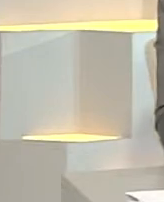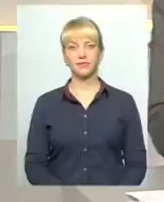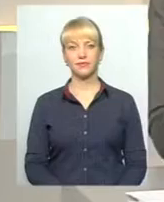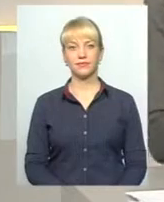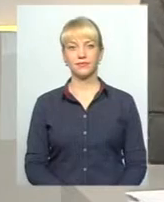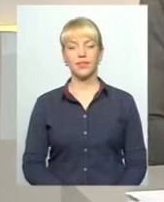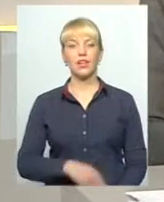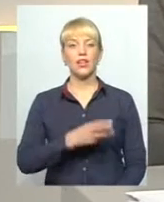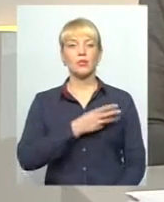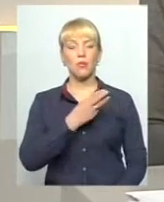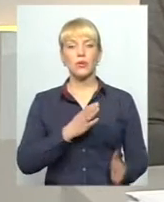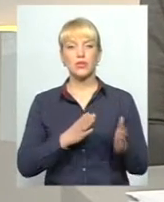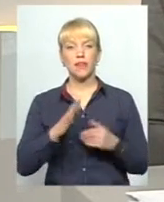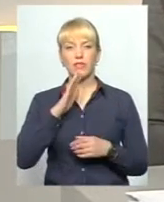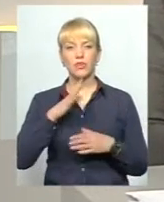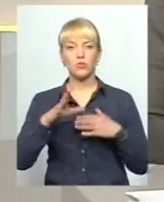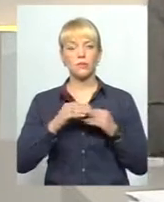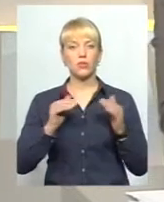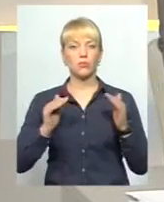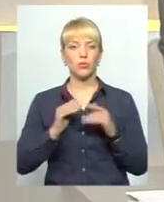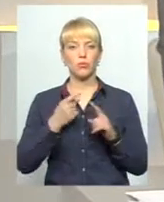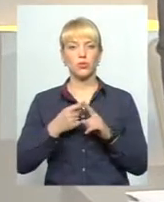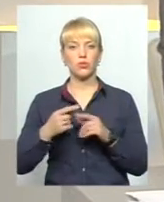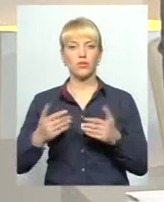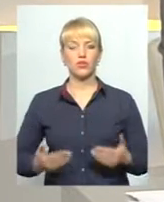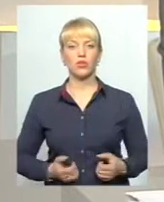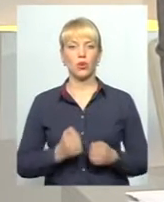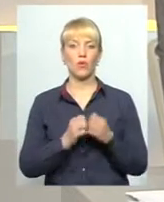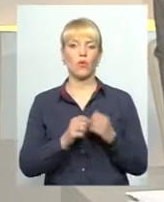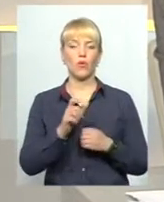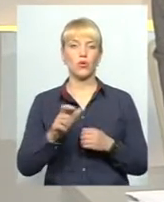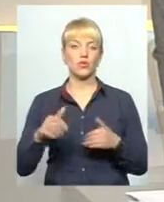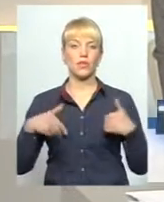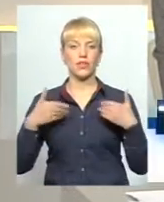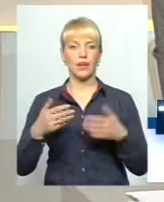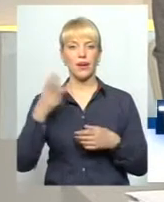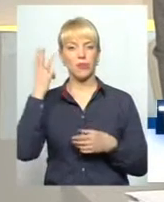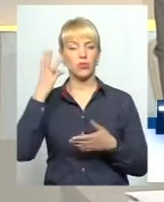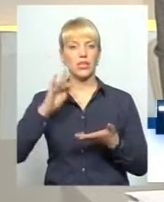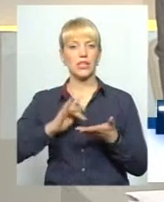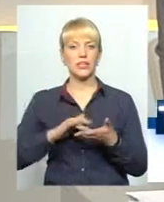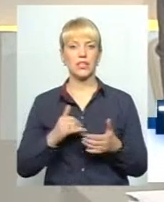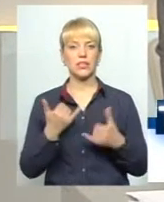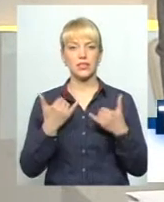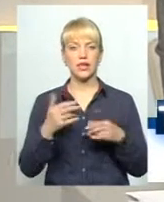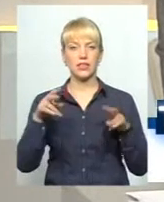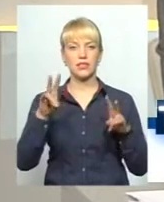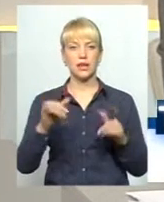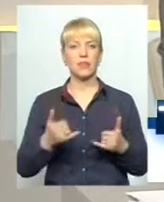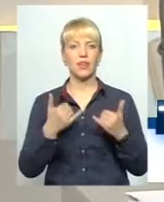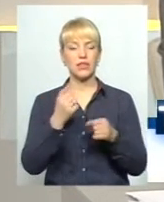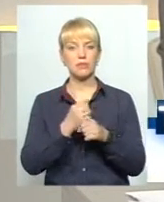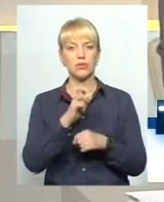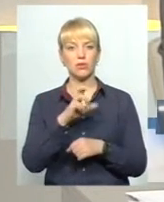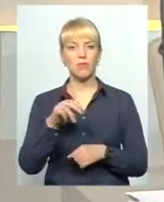Із побажаннями злагоди у нашому спільному домі та позитиву у житті кожного вас вітає хмельницька телекомпанія Поділля Центр. На часі тема я Анна